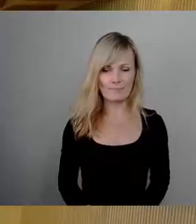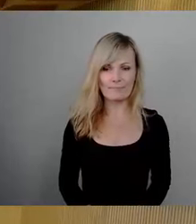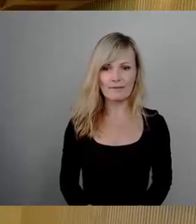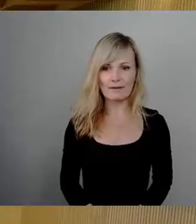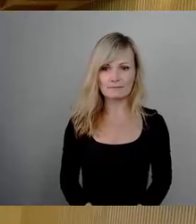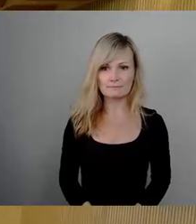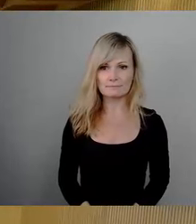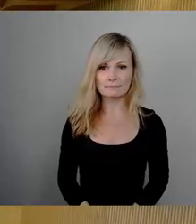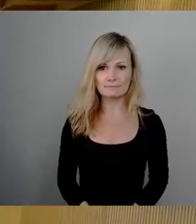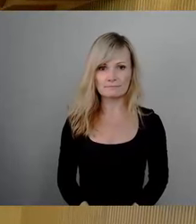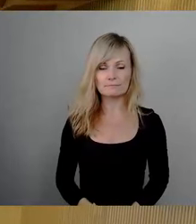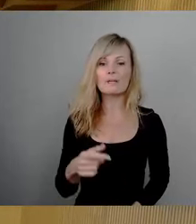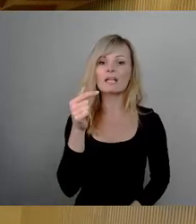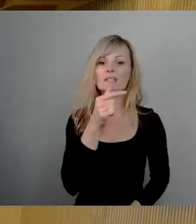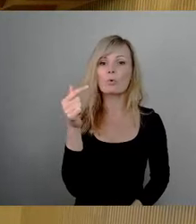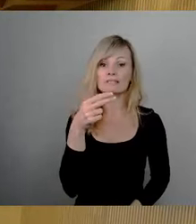Thorsten Hans